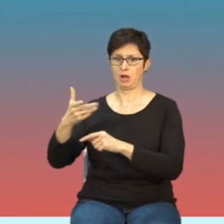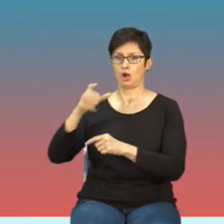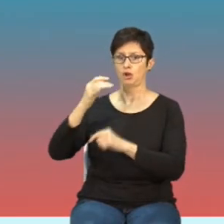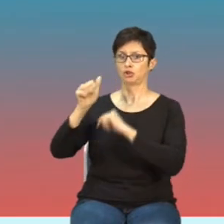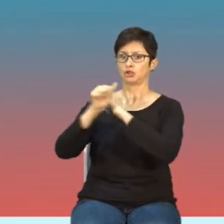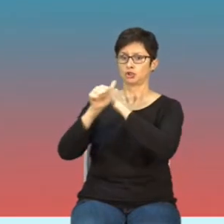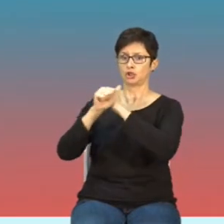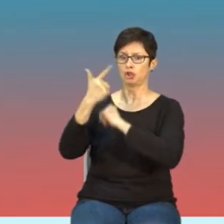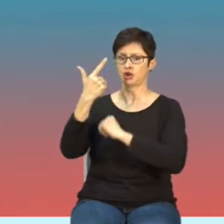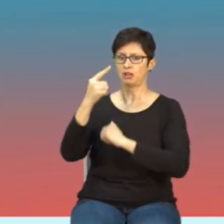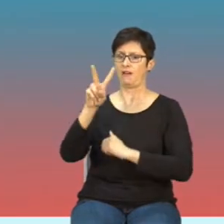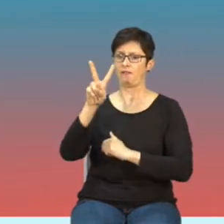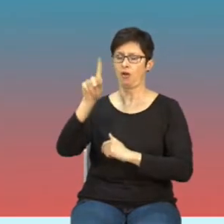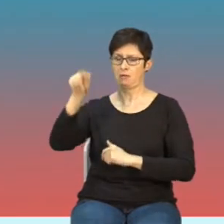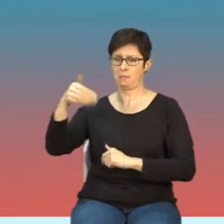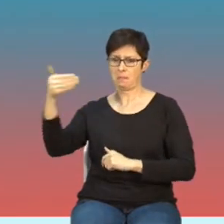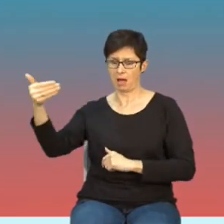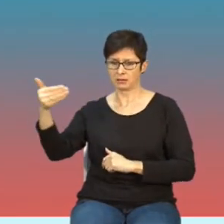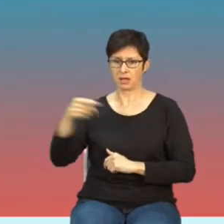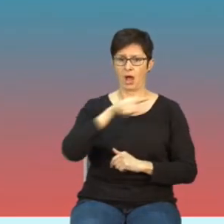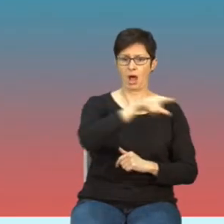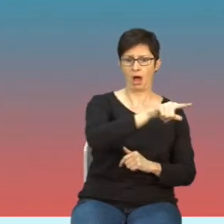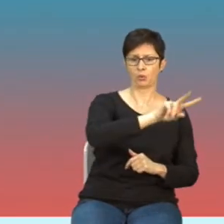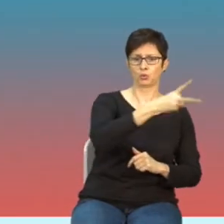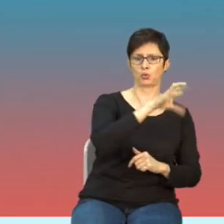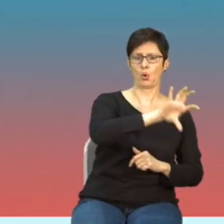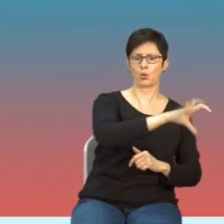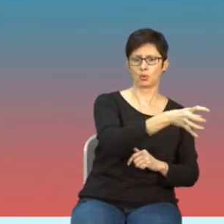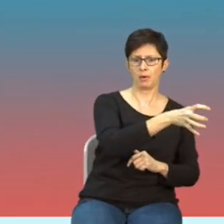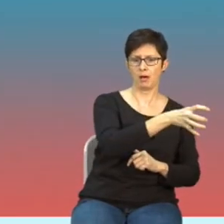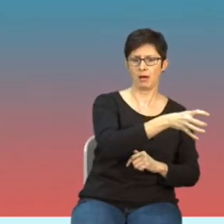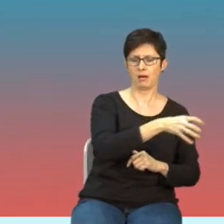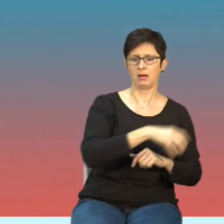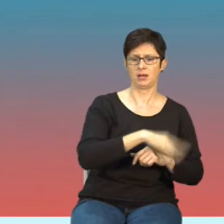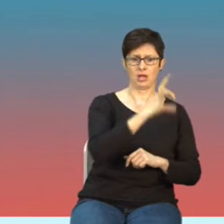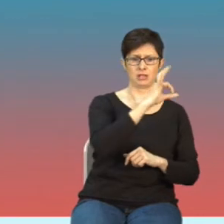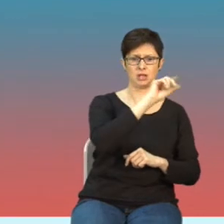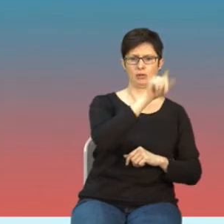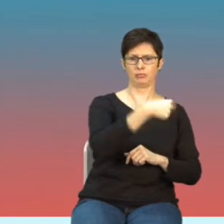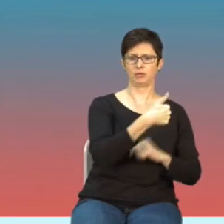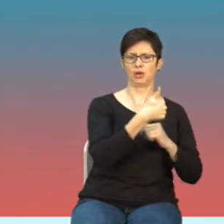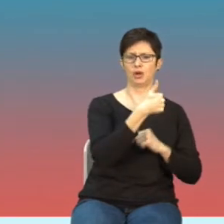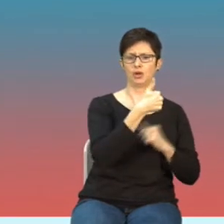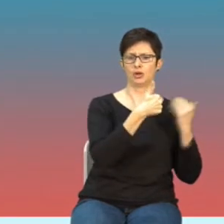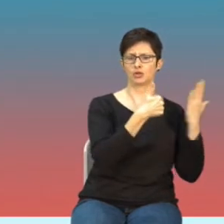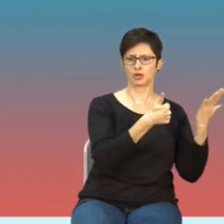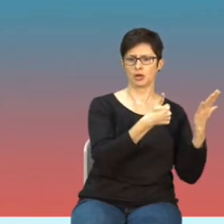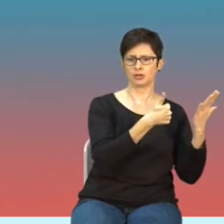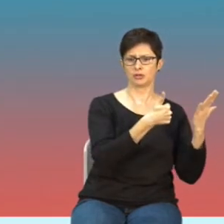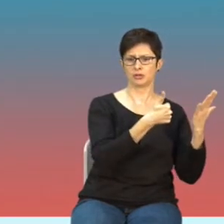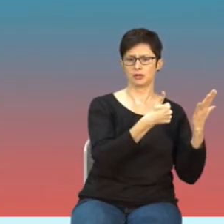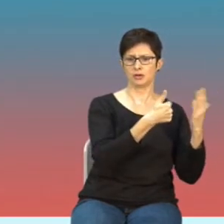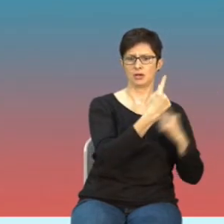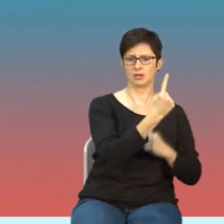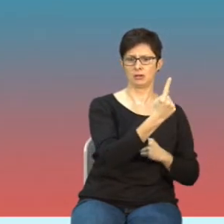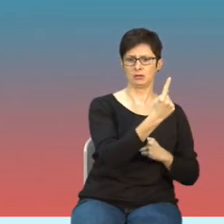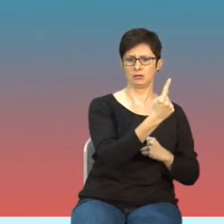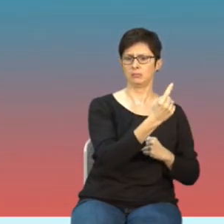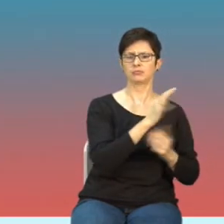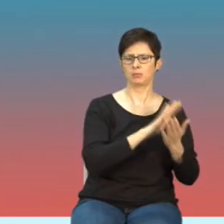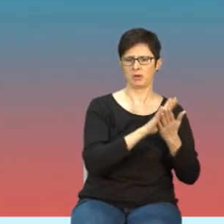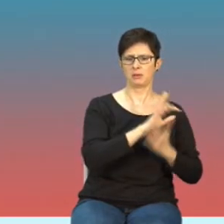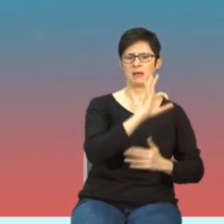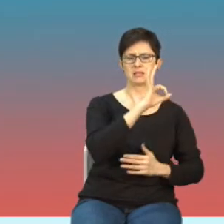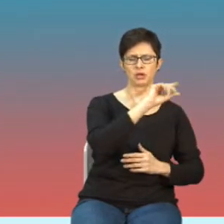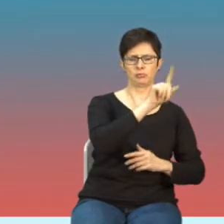V na metr a BioInitiative 0,6 V na